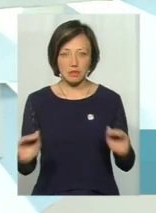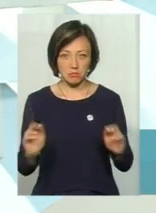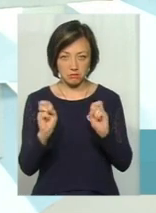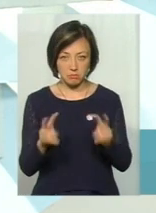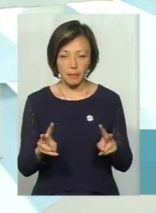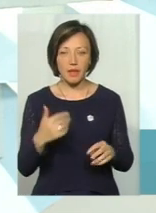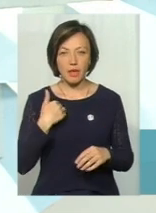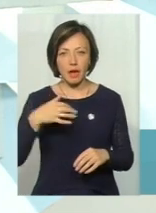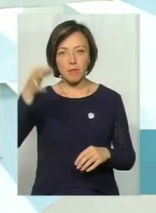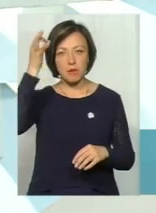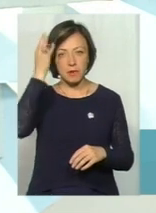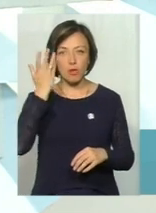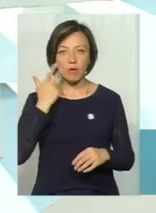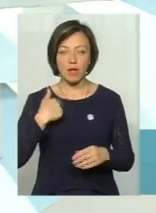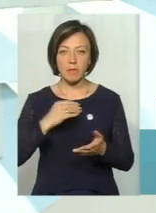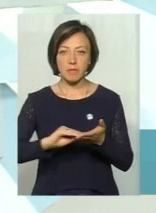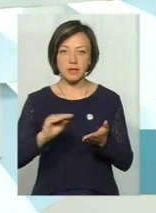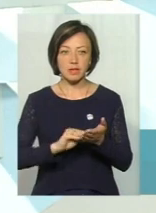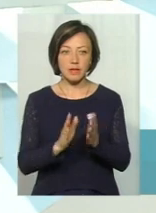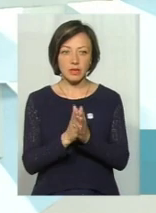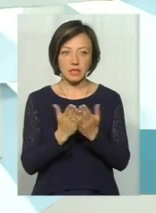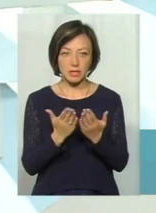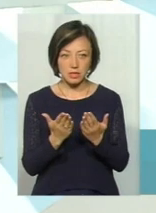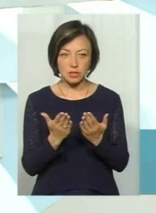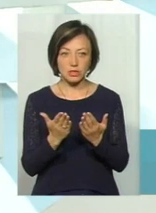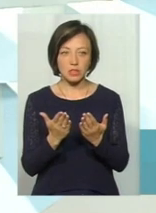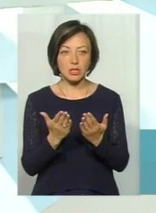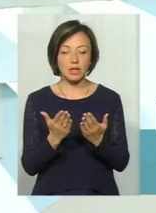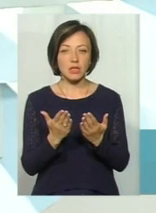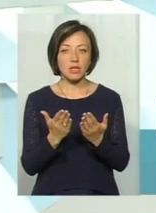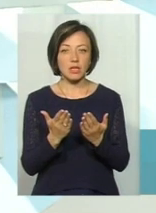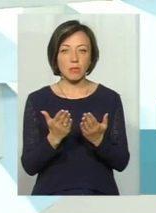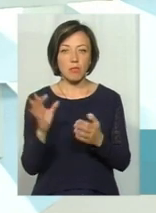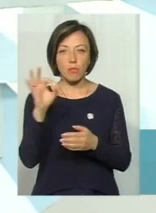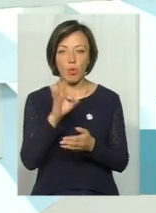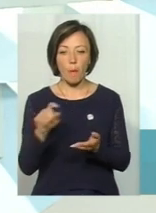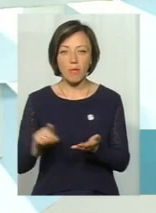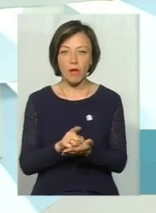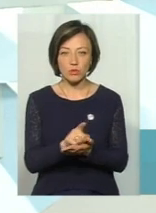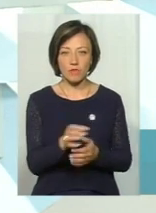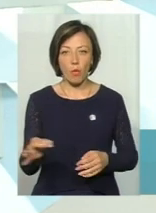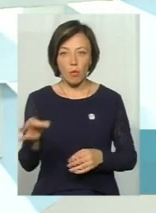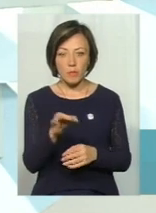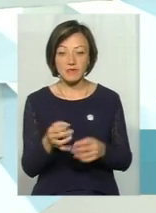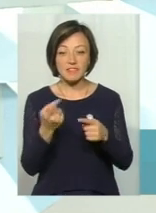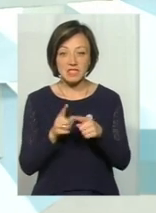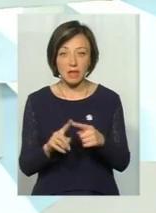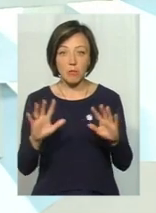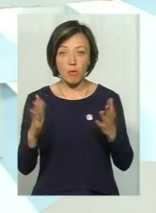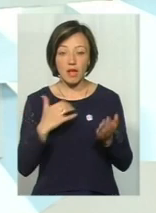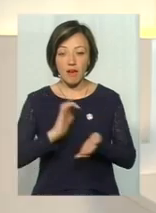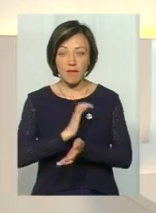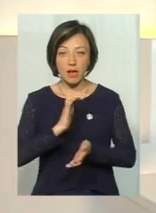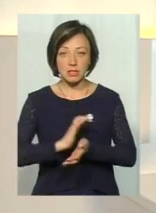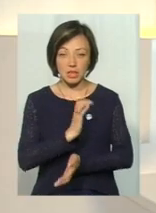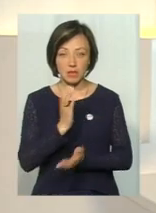Я пам'ятаю, коли я писав книжку «Риби землеводні плазуний звірі Хмельниччини», то якраз в цей момент я в газеті